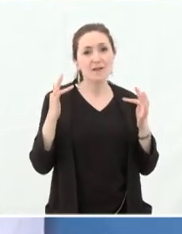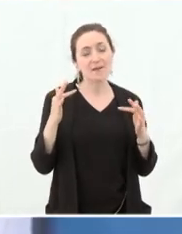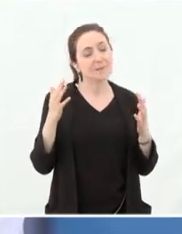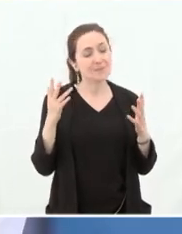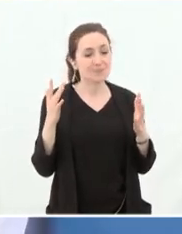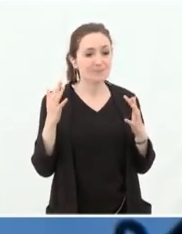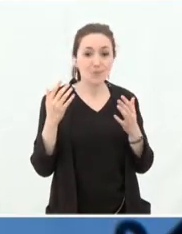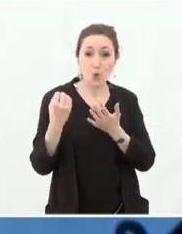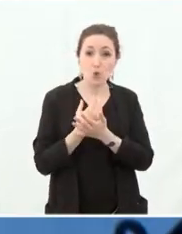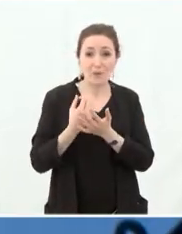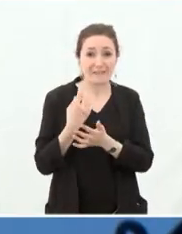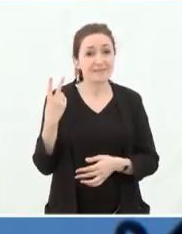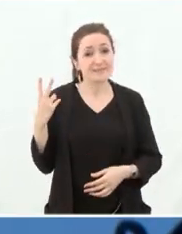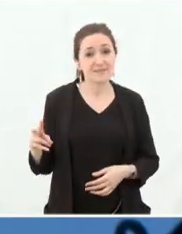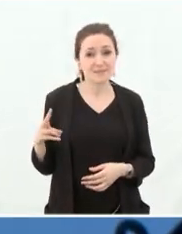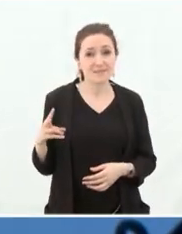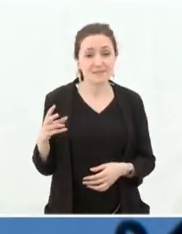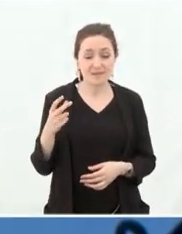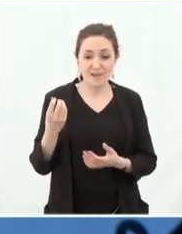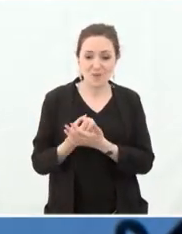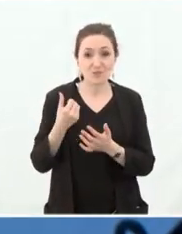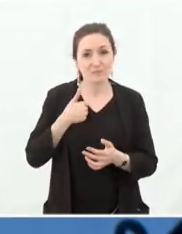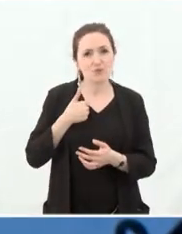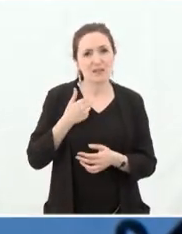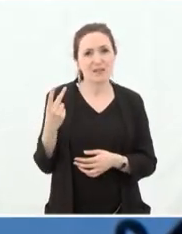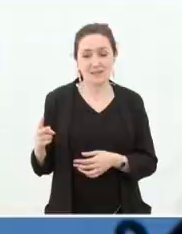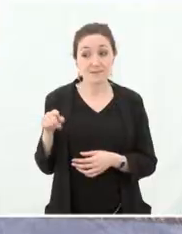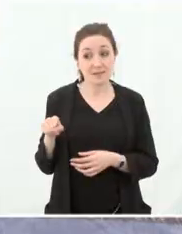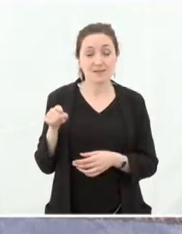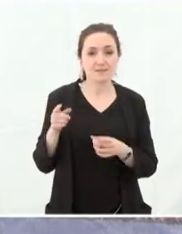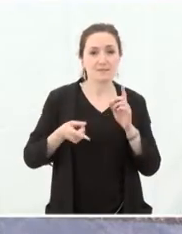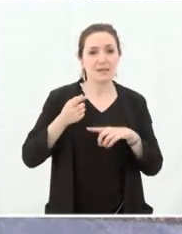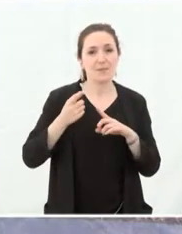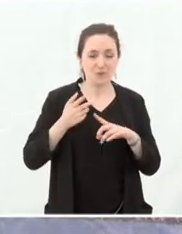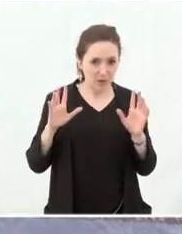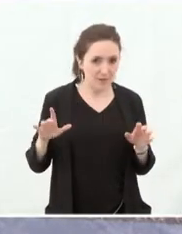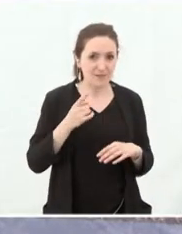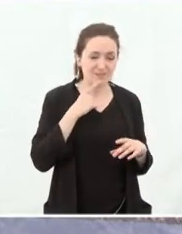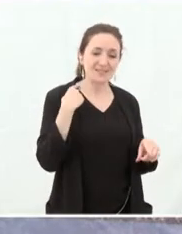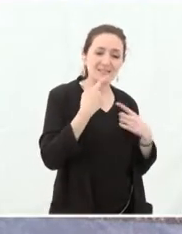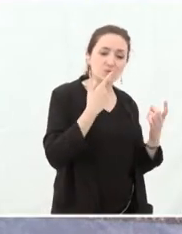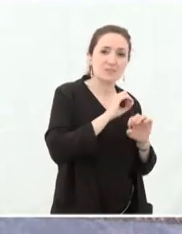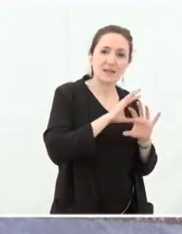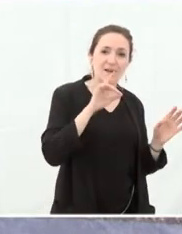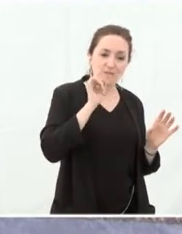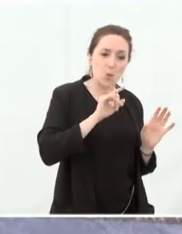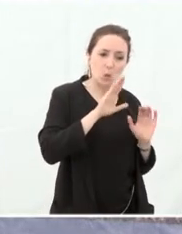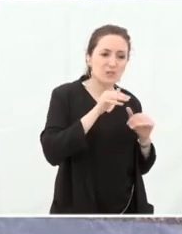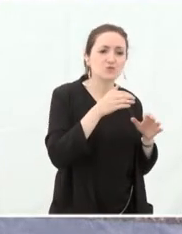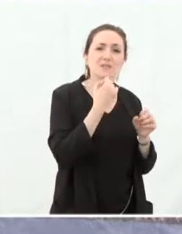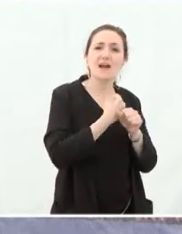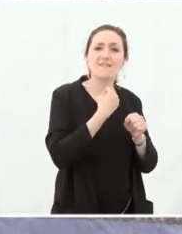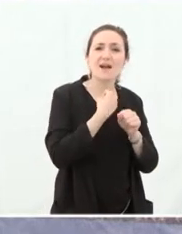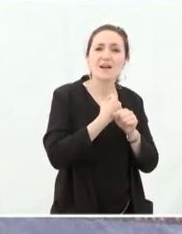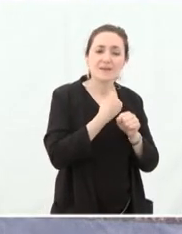données, qui est un espace devenu essentiel. Donc, tradition claire, on va devoir maintenir la capacité de pouvoir travailler